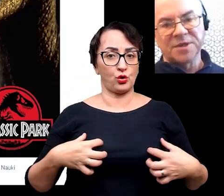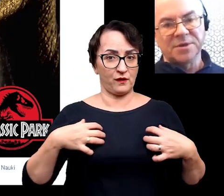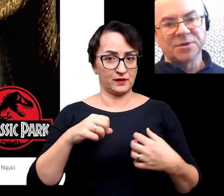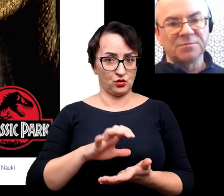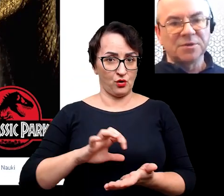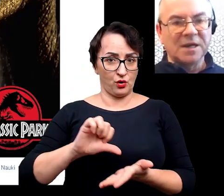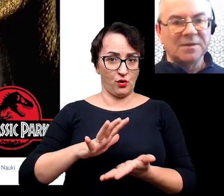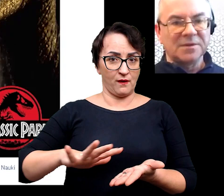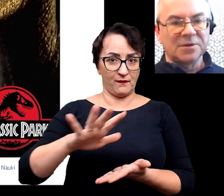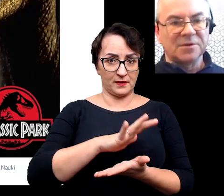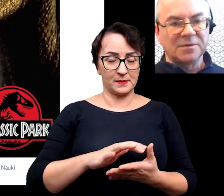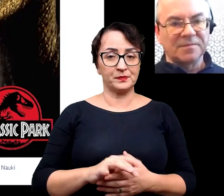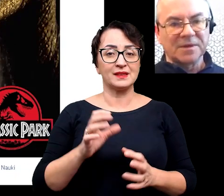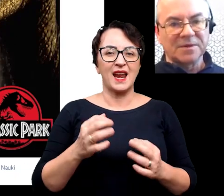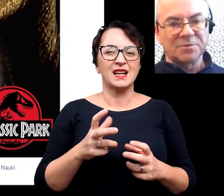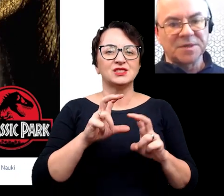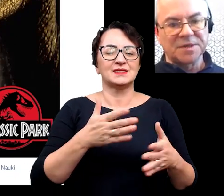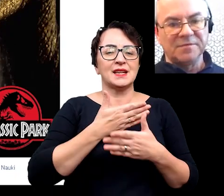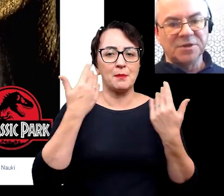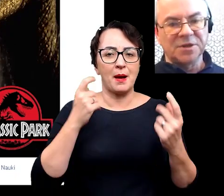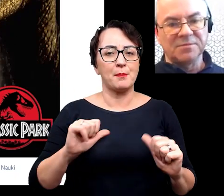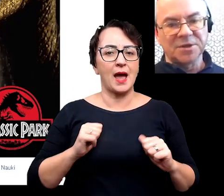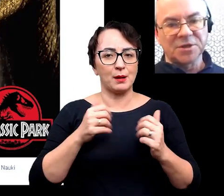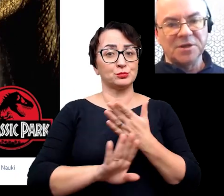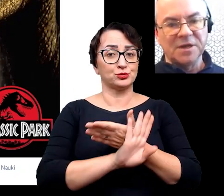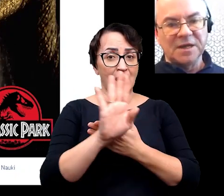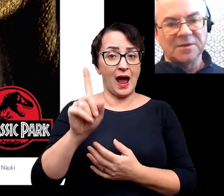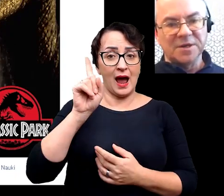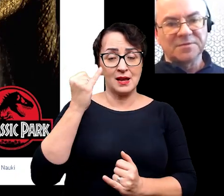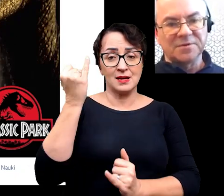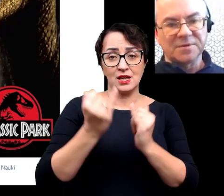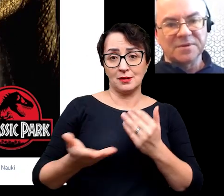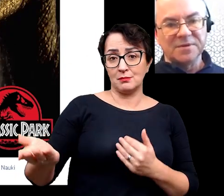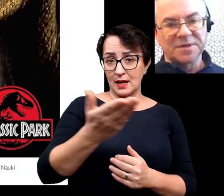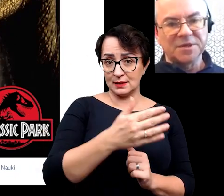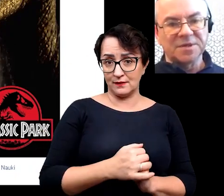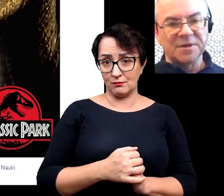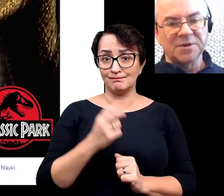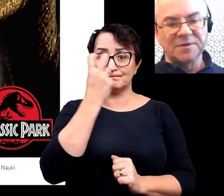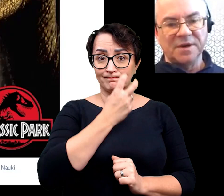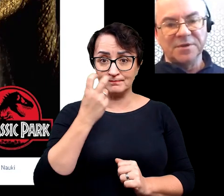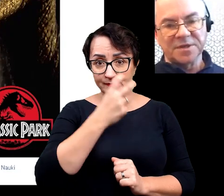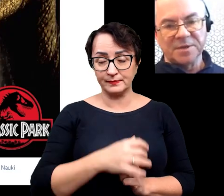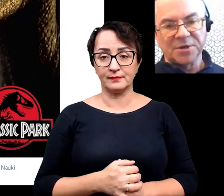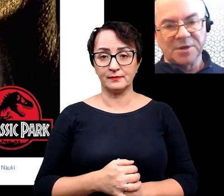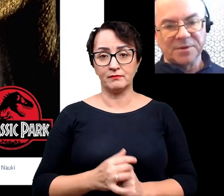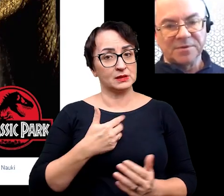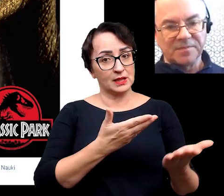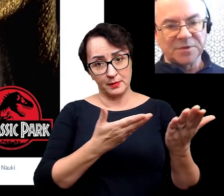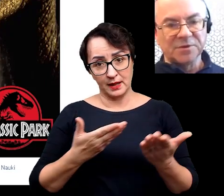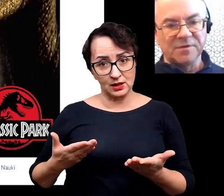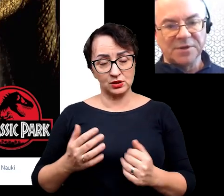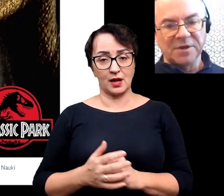mamy czasu za bardzo, żeby to przedstawić. Natomiast jeżeli Państwo jesteście zainteresowani, to ja